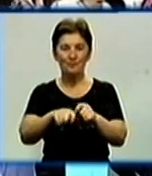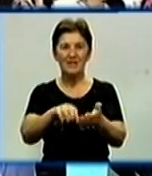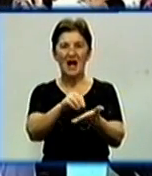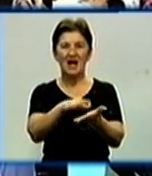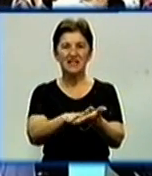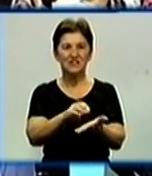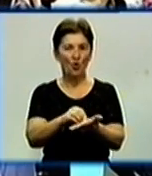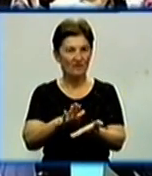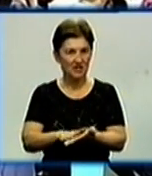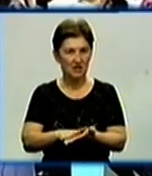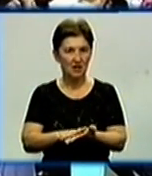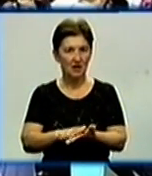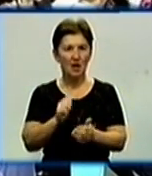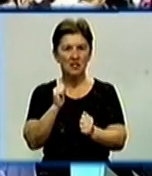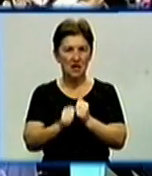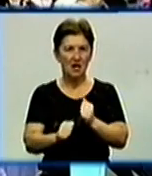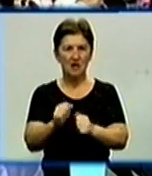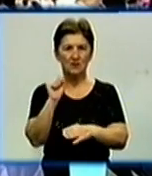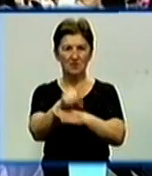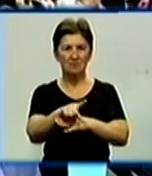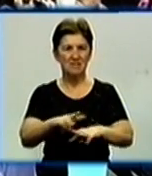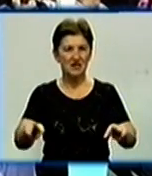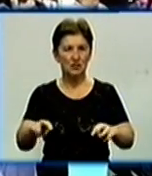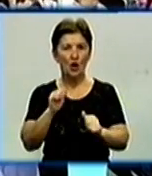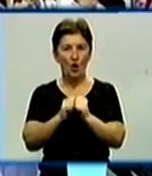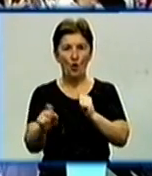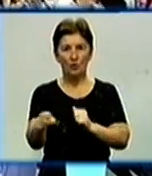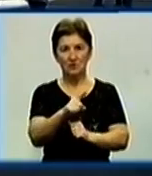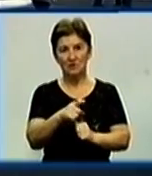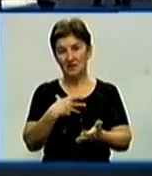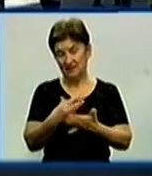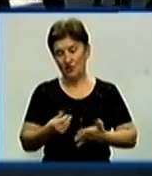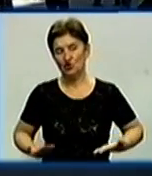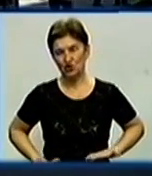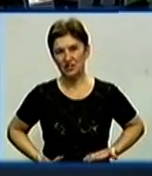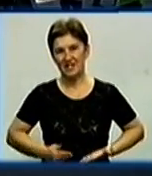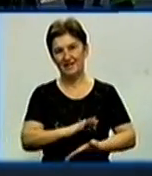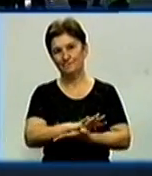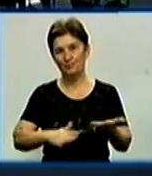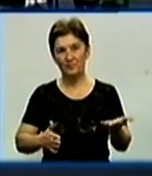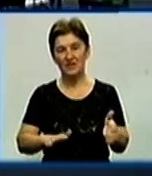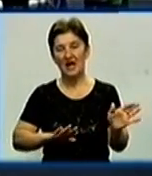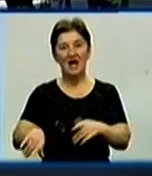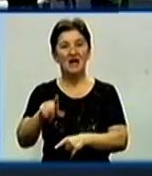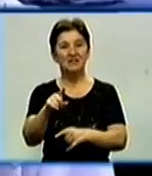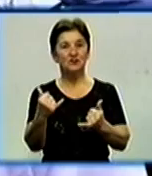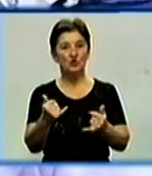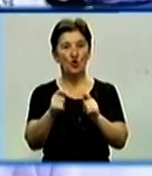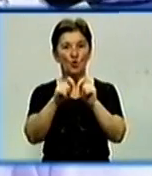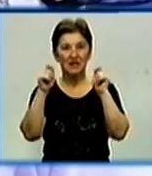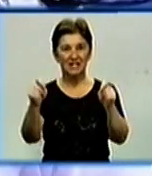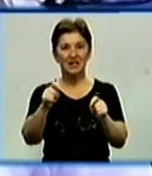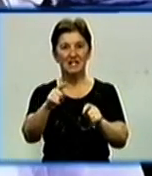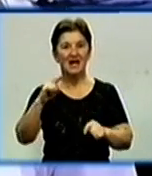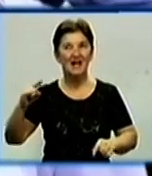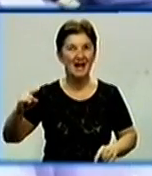звання молодший лейтенант, наказував міністра оборони. І далі в кожного складається своє життя. Цього ж дня у льотній академії відкрили літак-музей. Кошти на